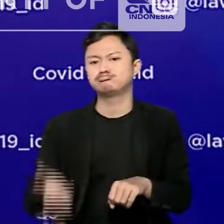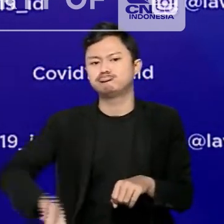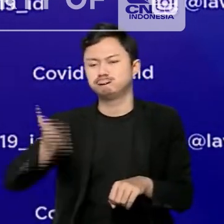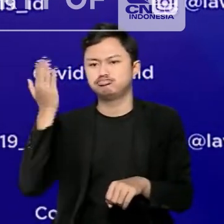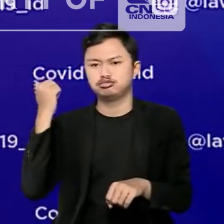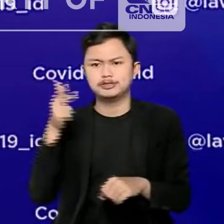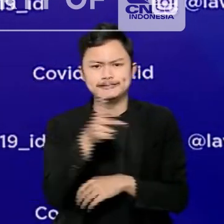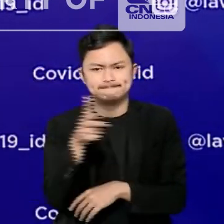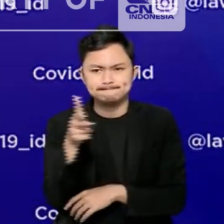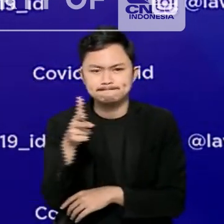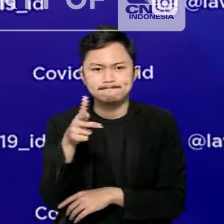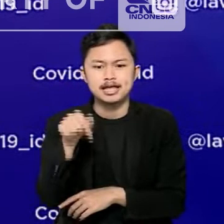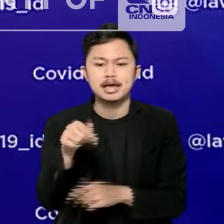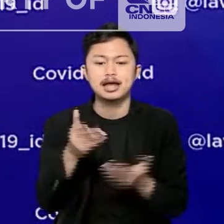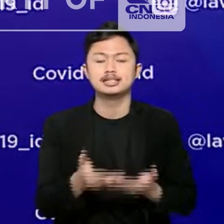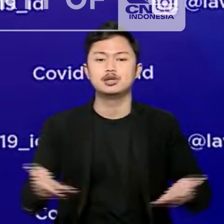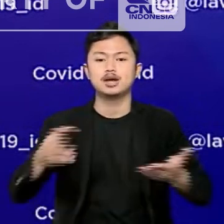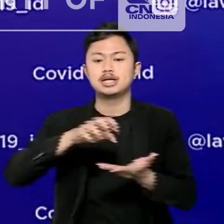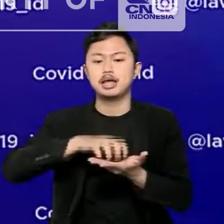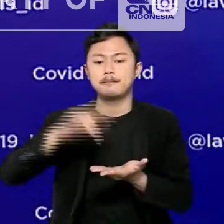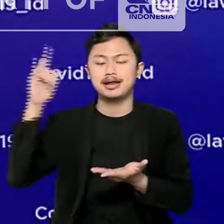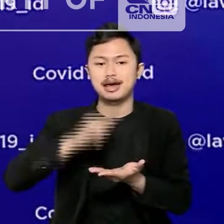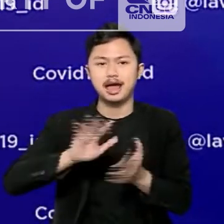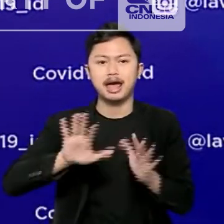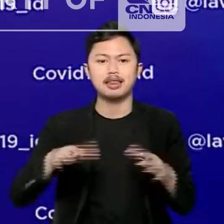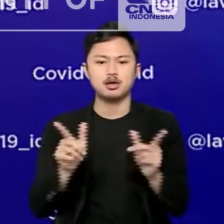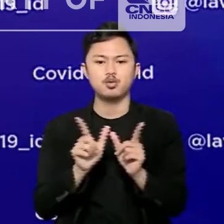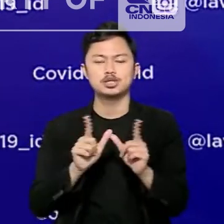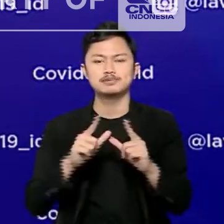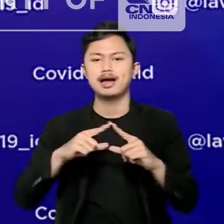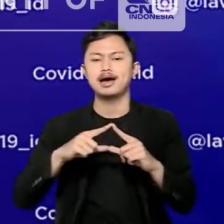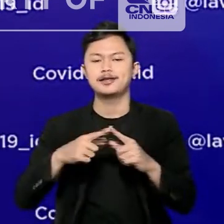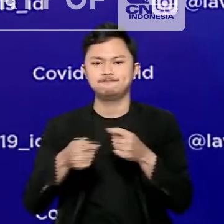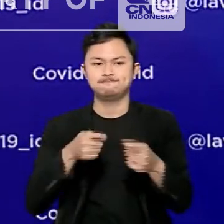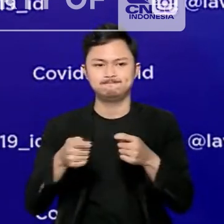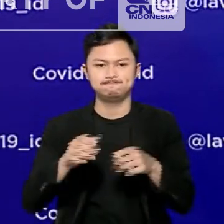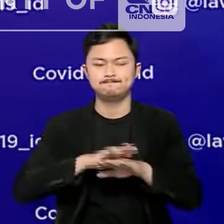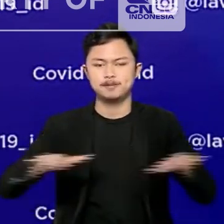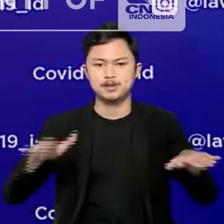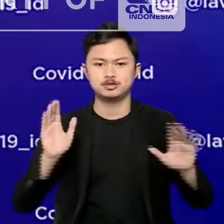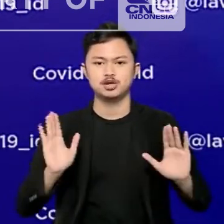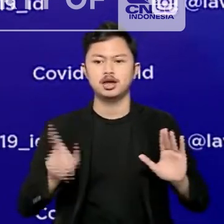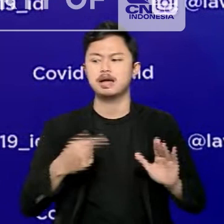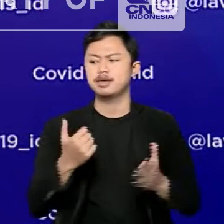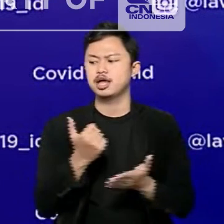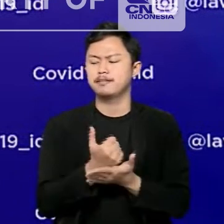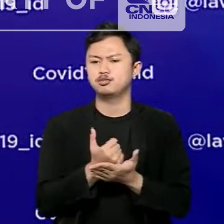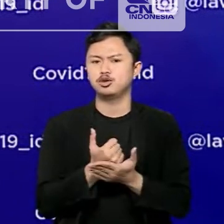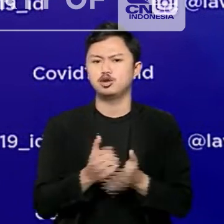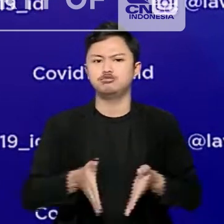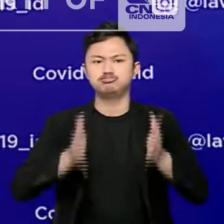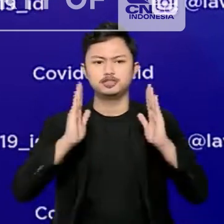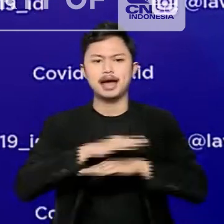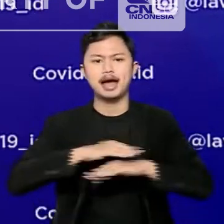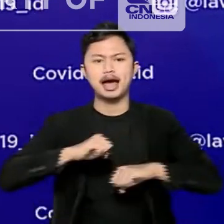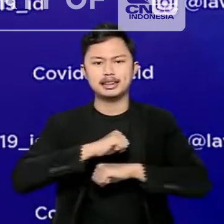lalu, dan saat ini kondisi di bandara dan Wisma Atlet sudah terkendali. Kami jaga terus sesuai dengan